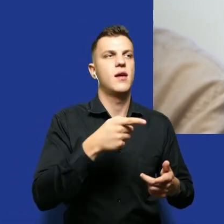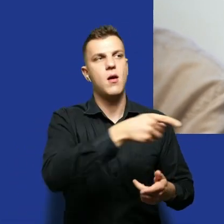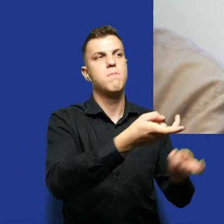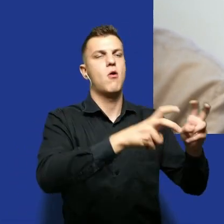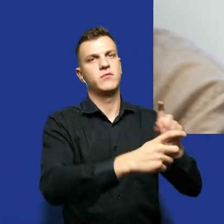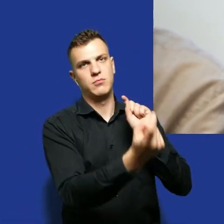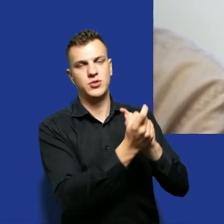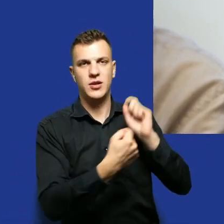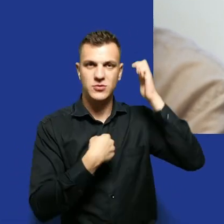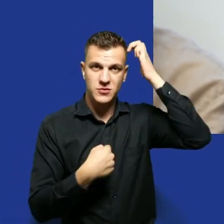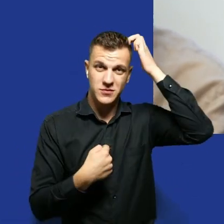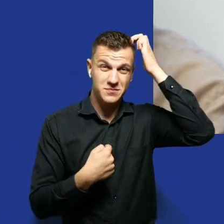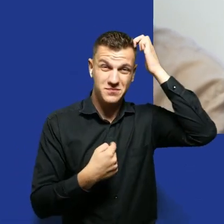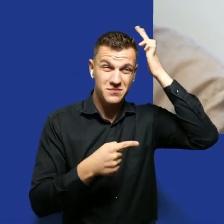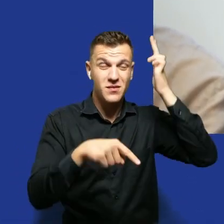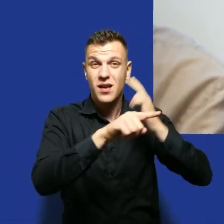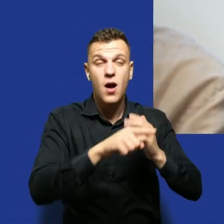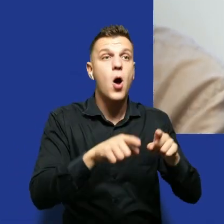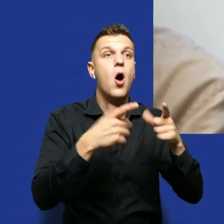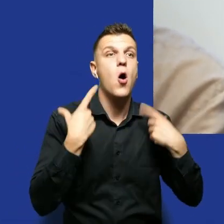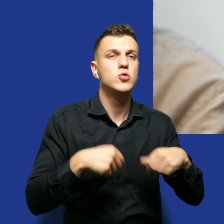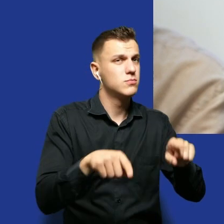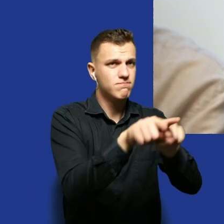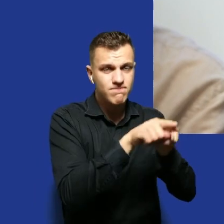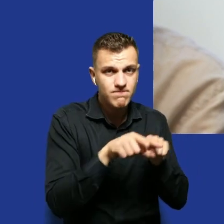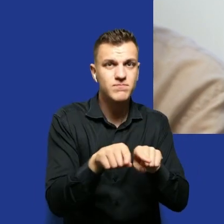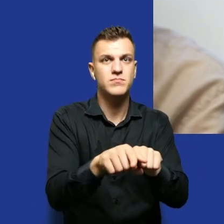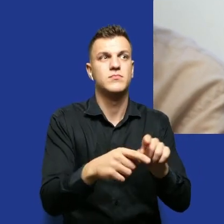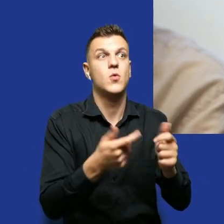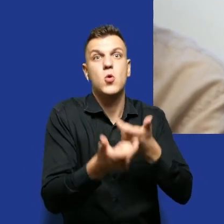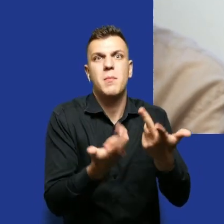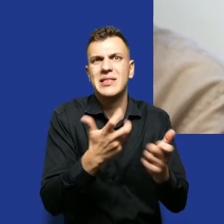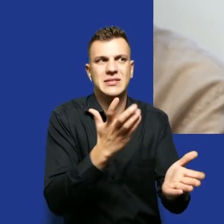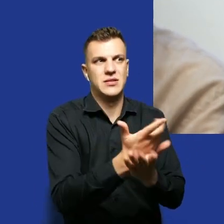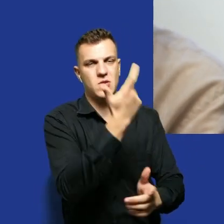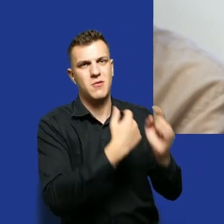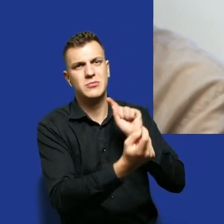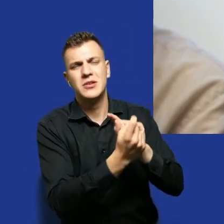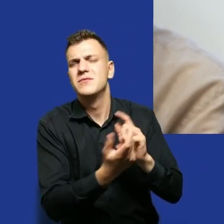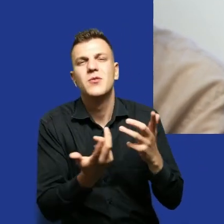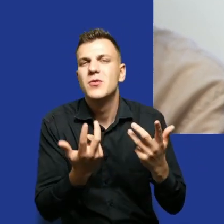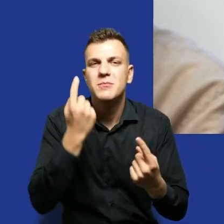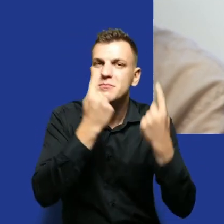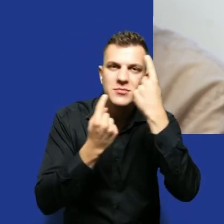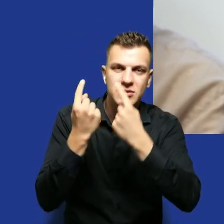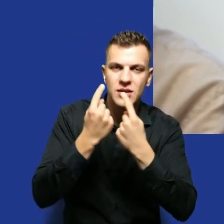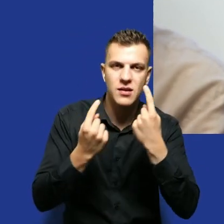absolutnie nic, wszystkie składają się z tych samych osób. Więc no nie wiem, każdy wydaje mi się, że powinien się gdzieś tam